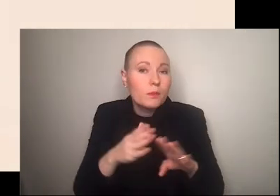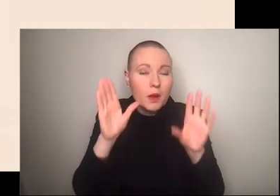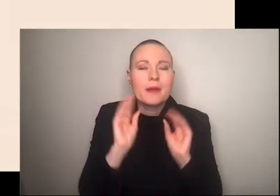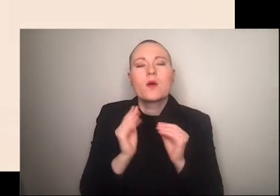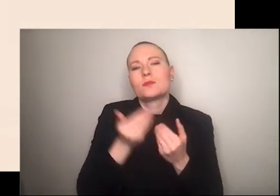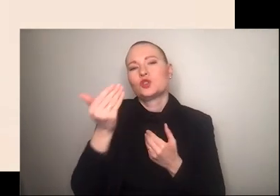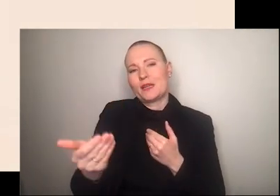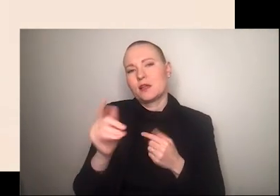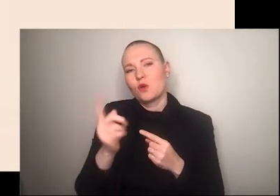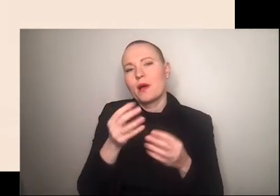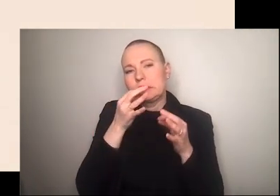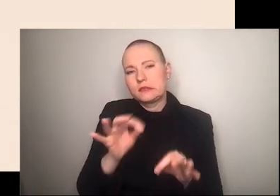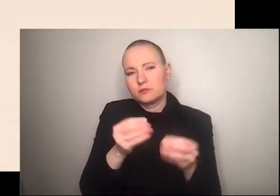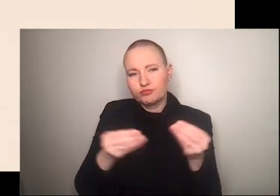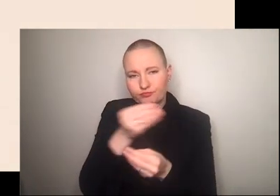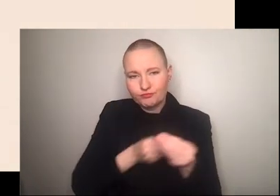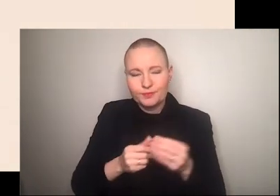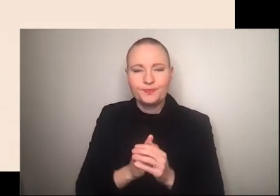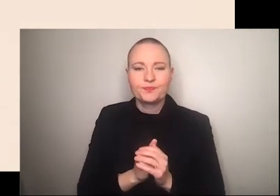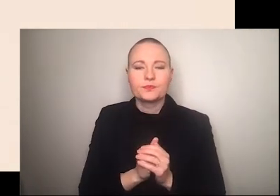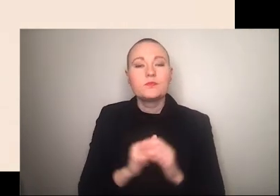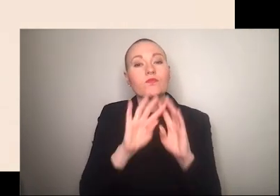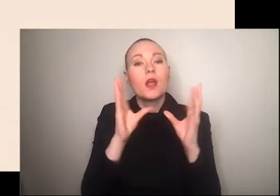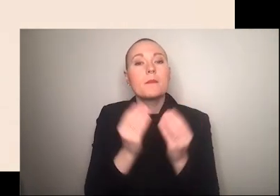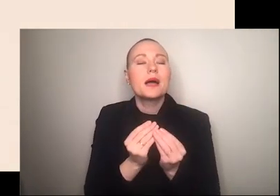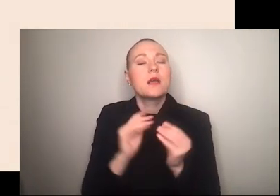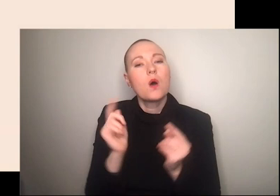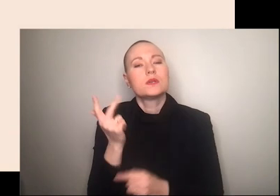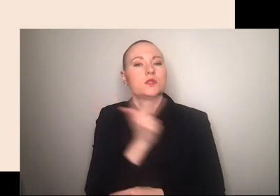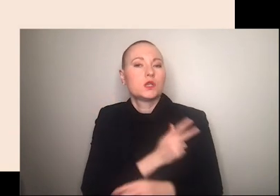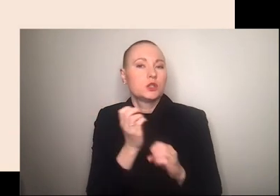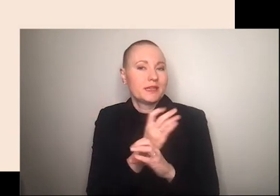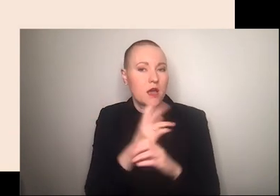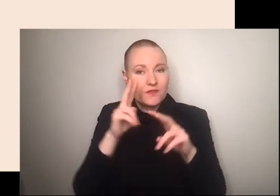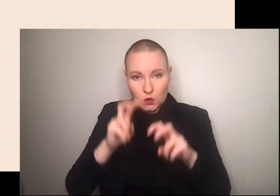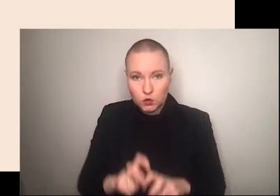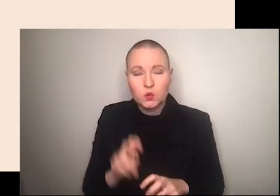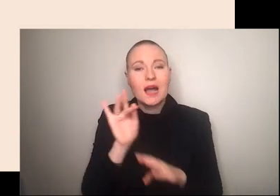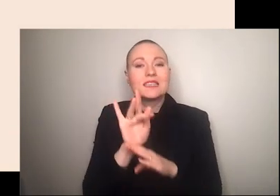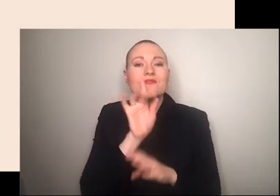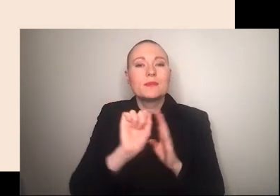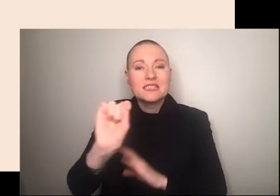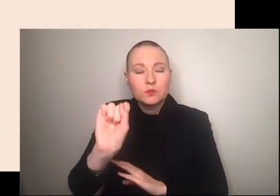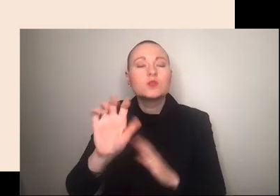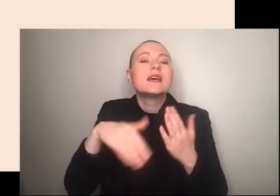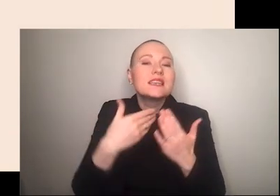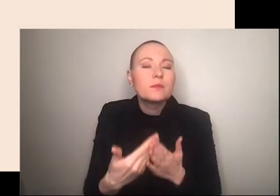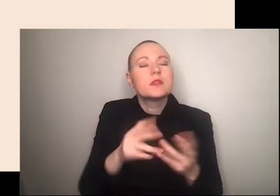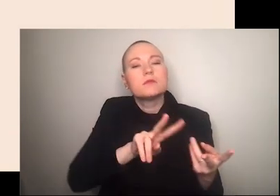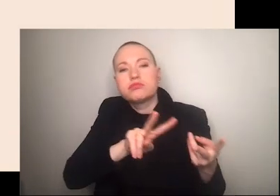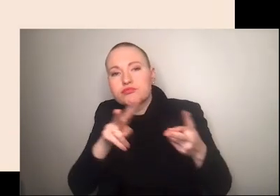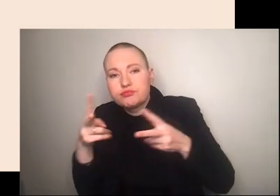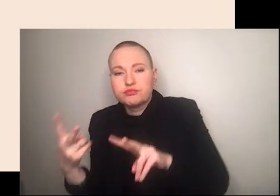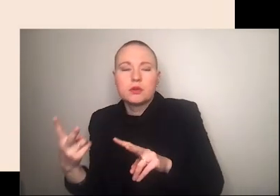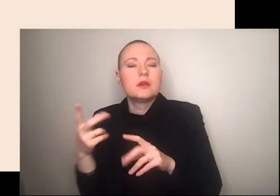sprechen kommen werden und allgemein gibt es auch in der social media forschung zu antifeminismus so ein shift und sich